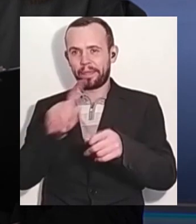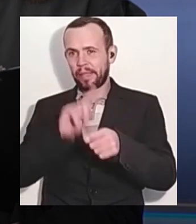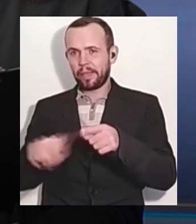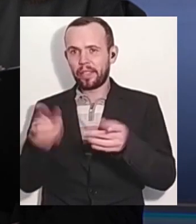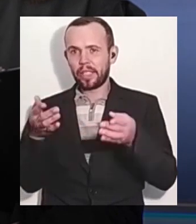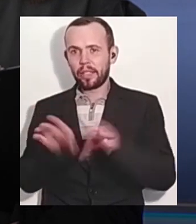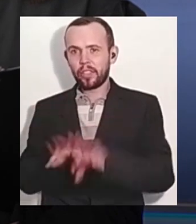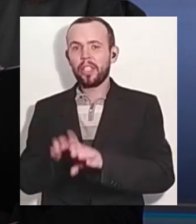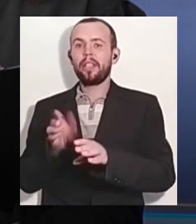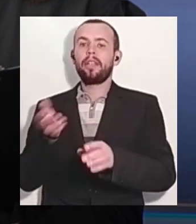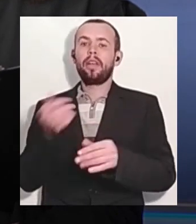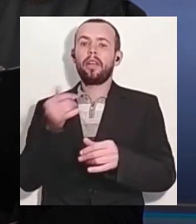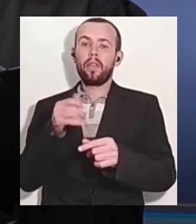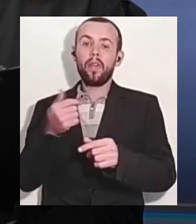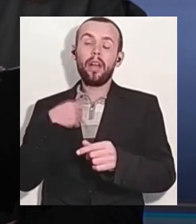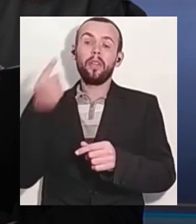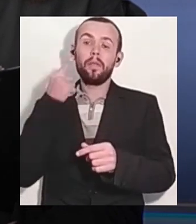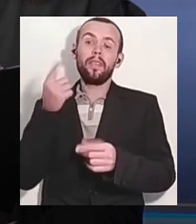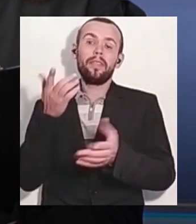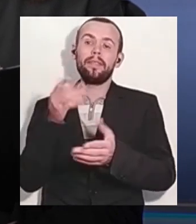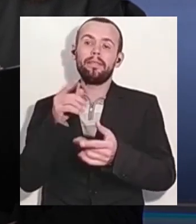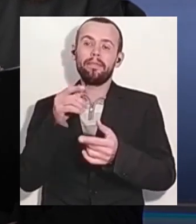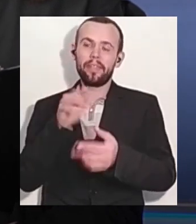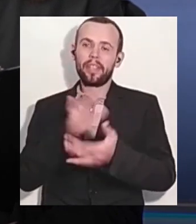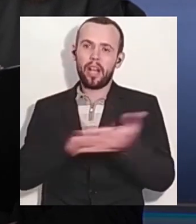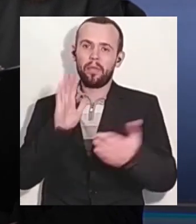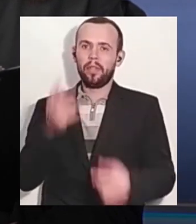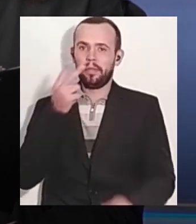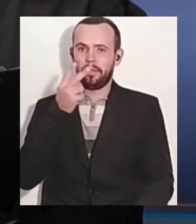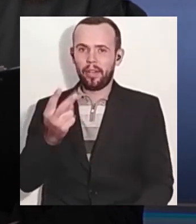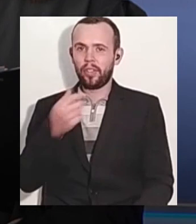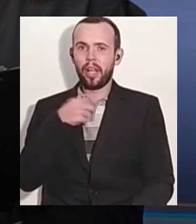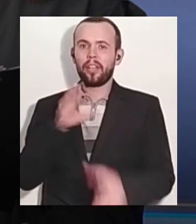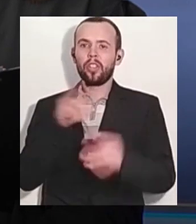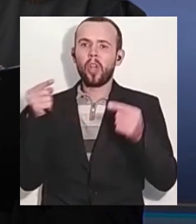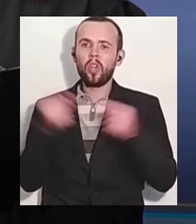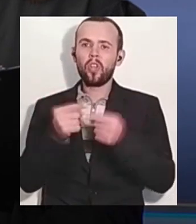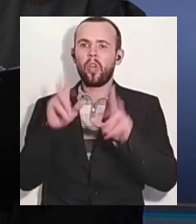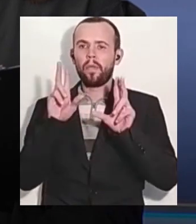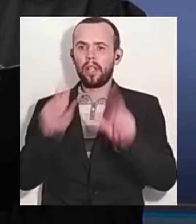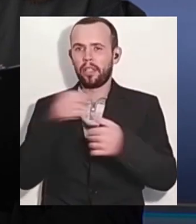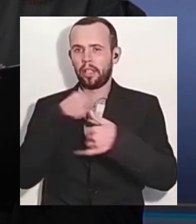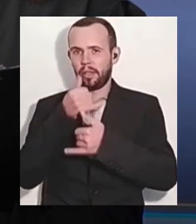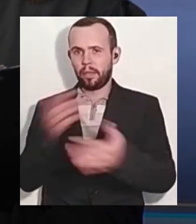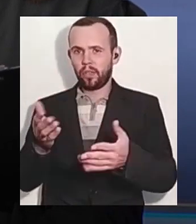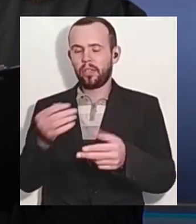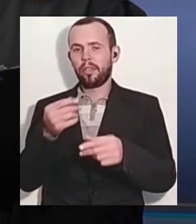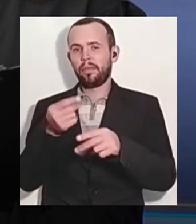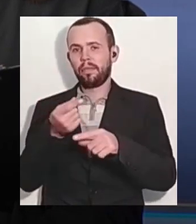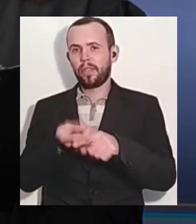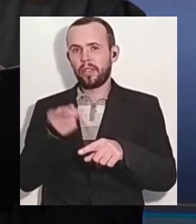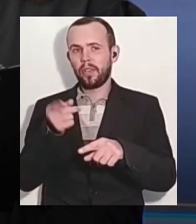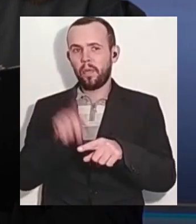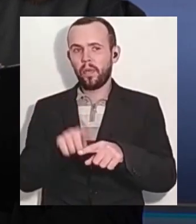запропонували зателефонувати дружині, щоб він її зупинив, щоб вона відмовилася від всяких претензій. Тобто це звична